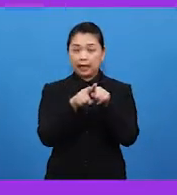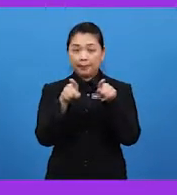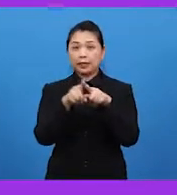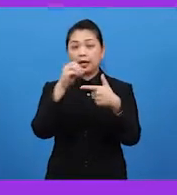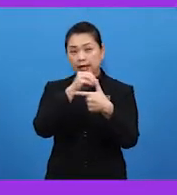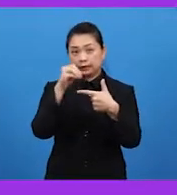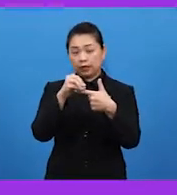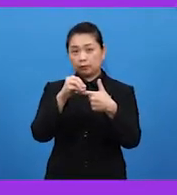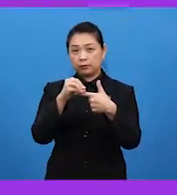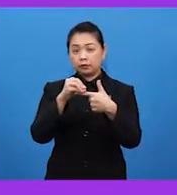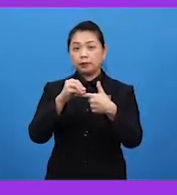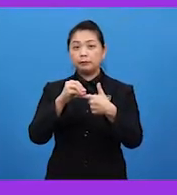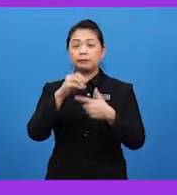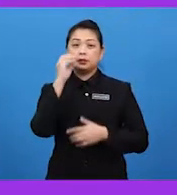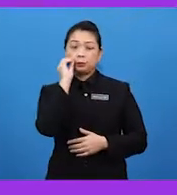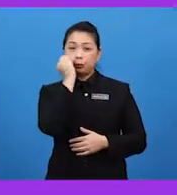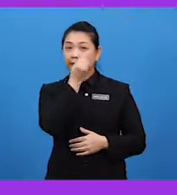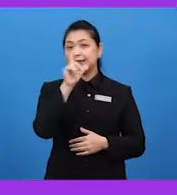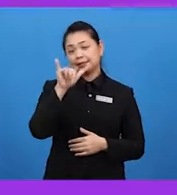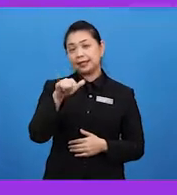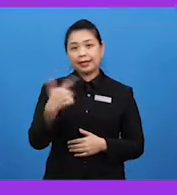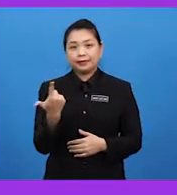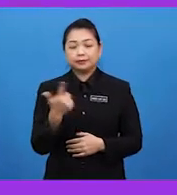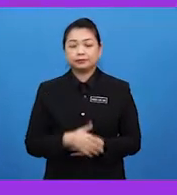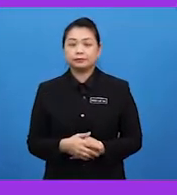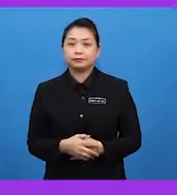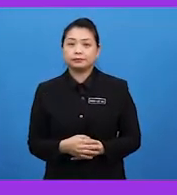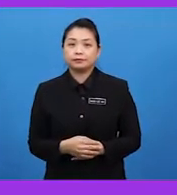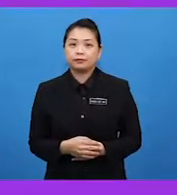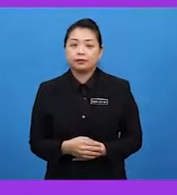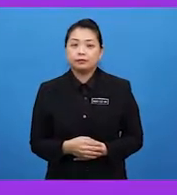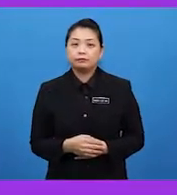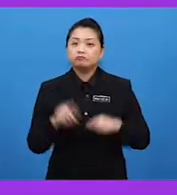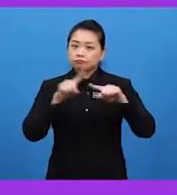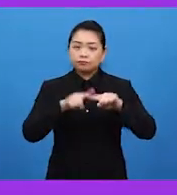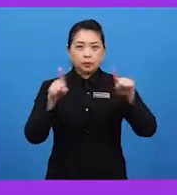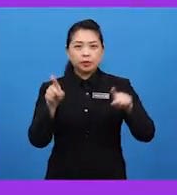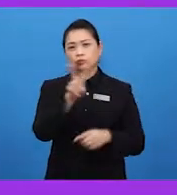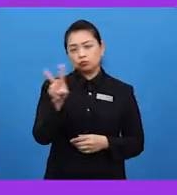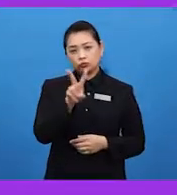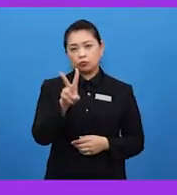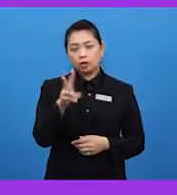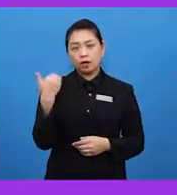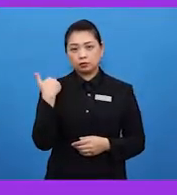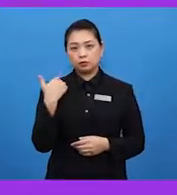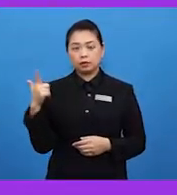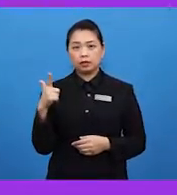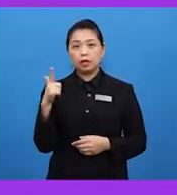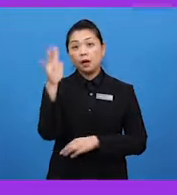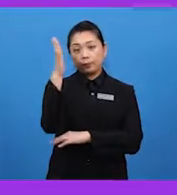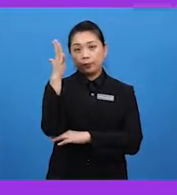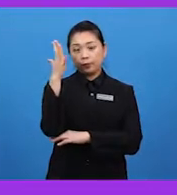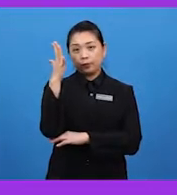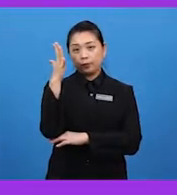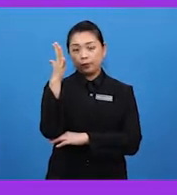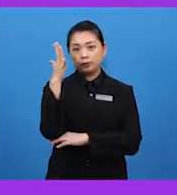atau stigma pada bunga yang berlainan. Akan tetapi, kedua-duanya adalah pada pohon tumbuhan